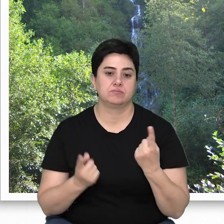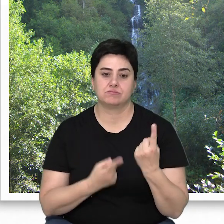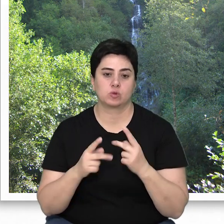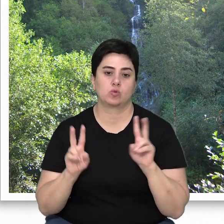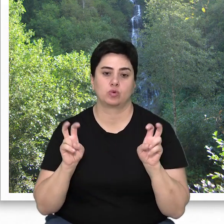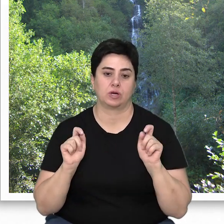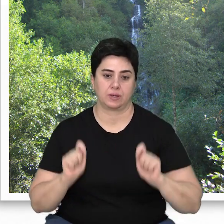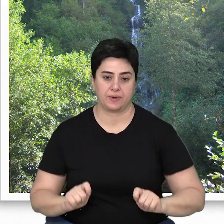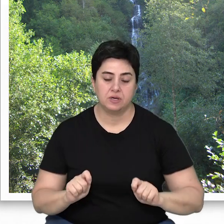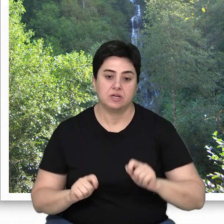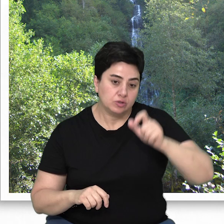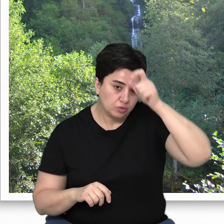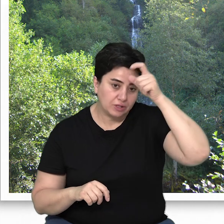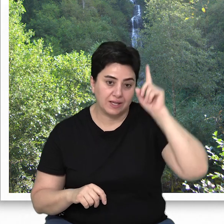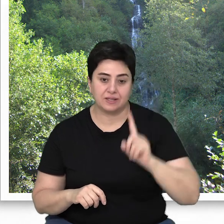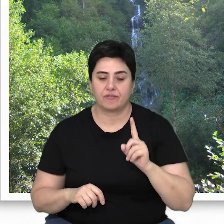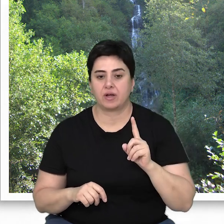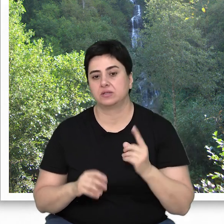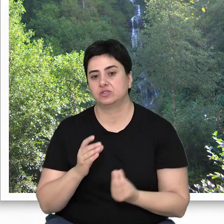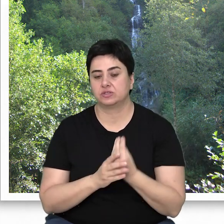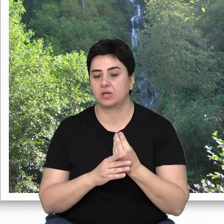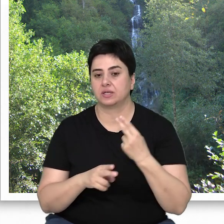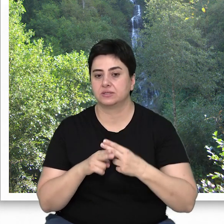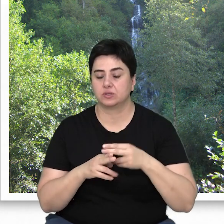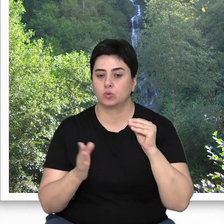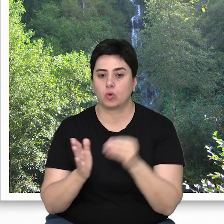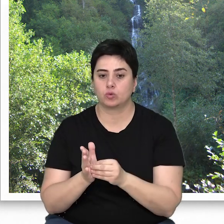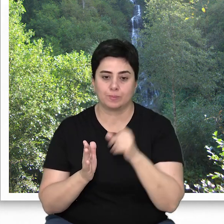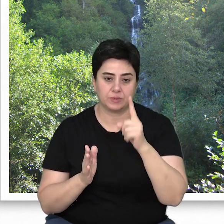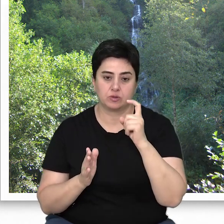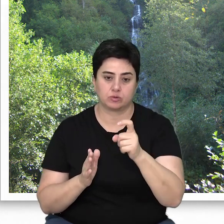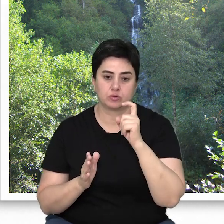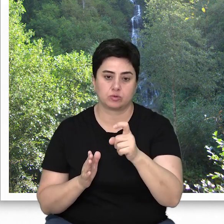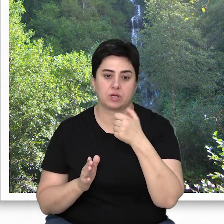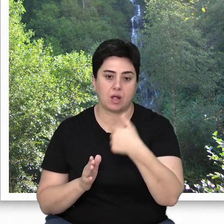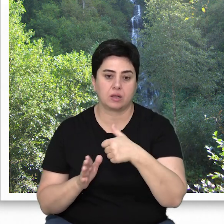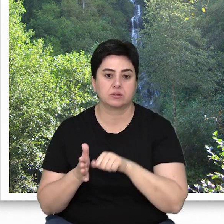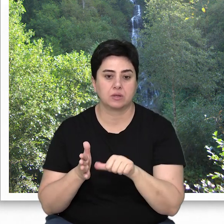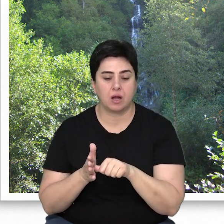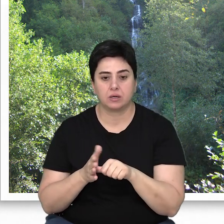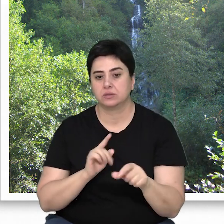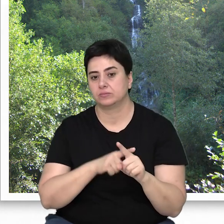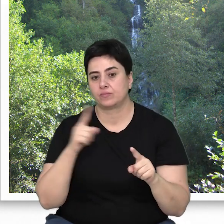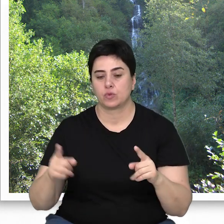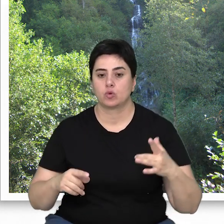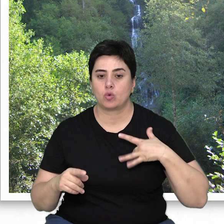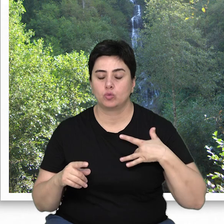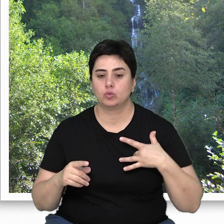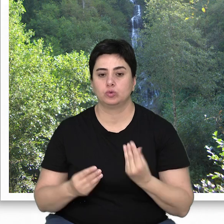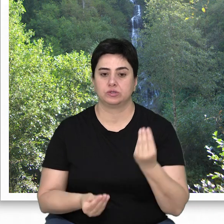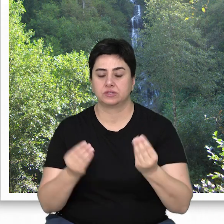olmaktadır. Ülkemizde ilk kez gündeme geldiği ve adının konulduğu 1996 yılından beri